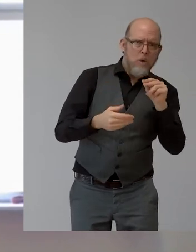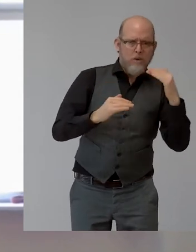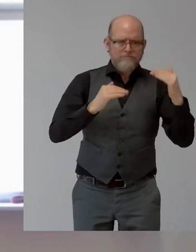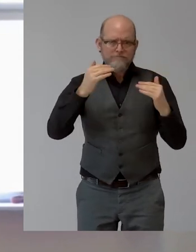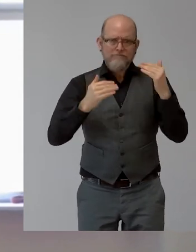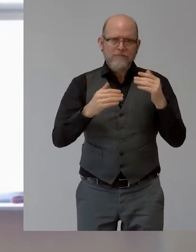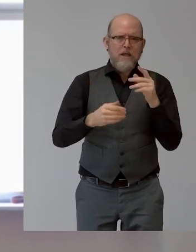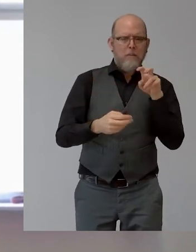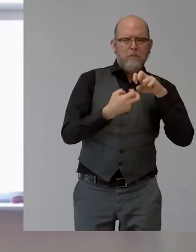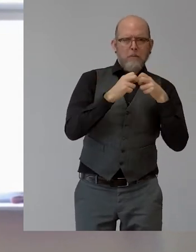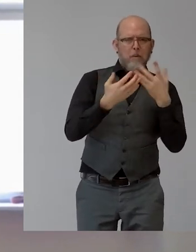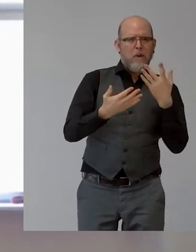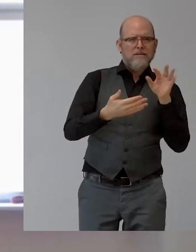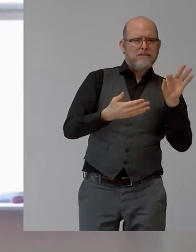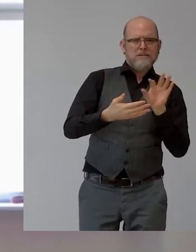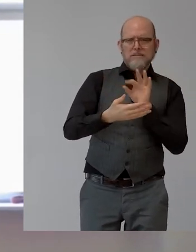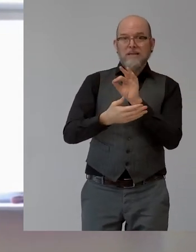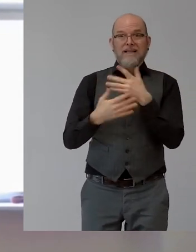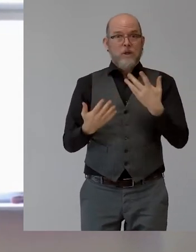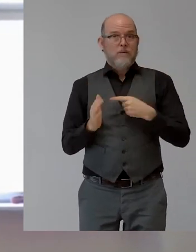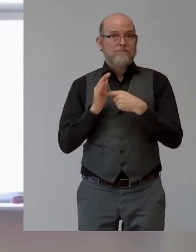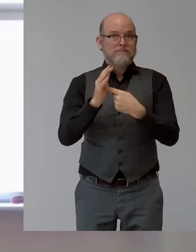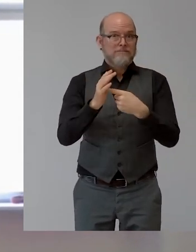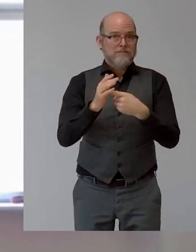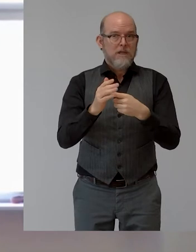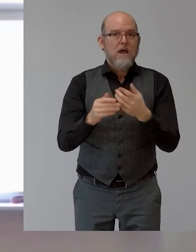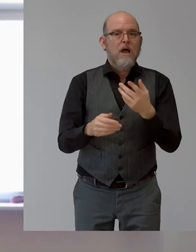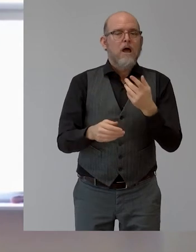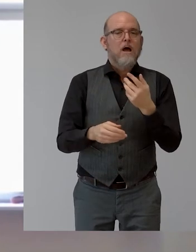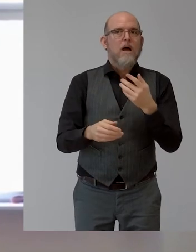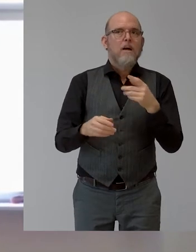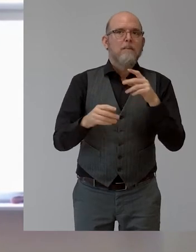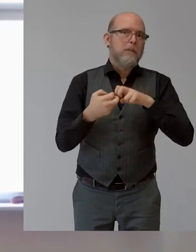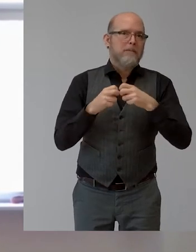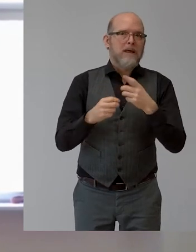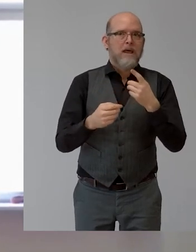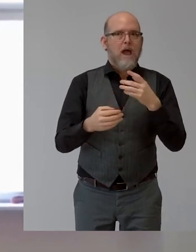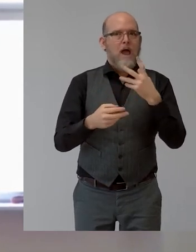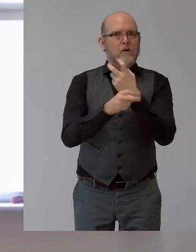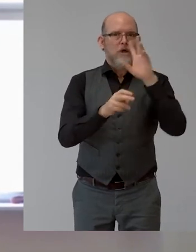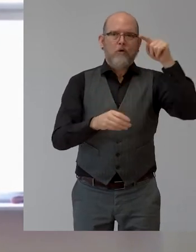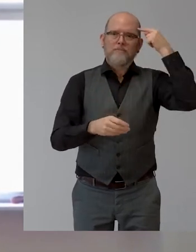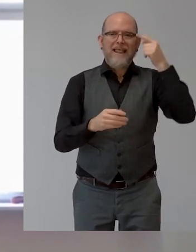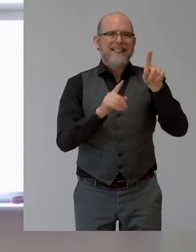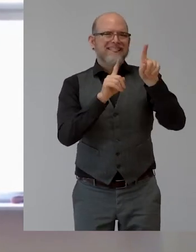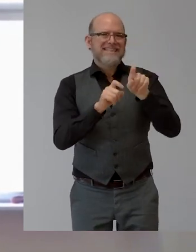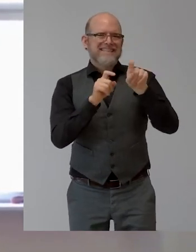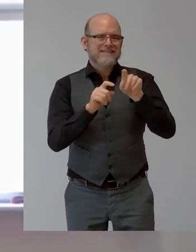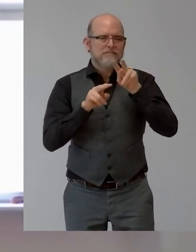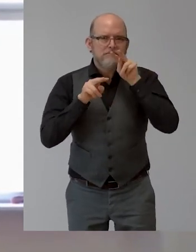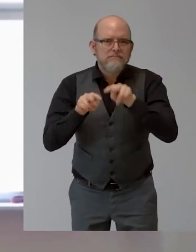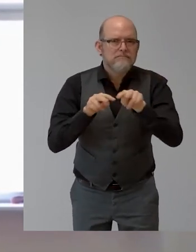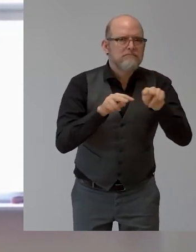Staatenprüfung gab, also die großen Themen, die da wären, unabhängige Lebensführung, Arbeit, Beschäftigung,